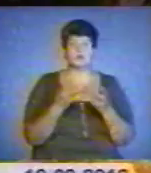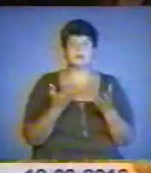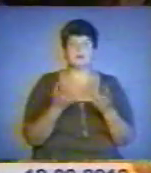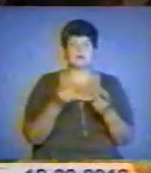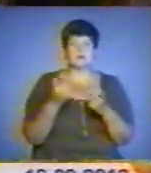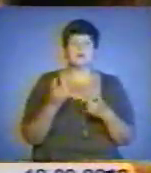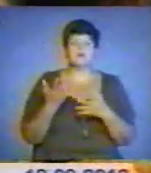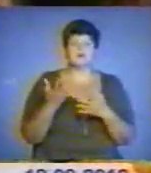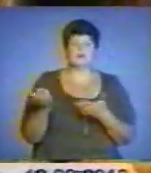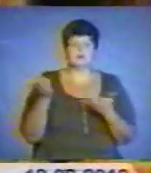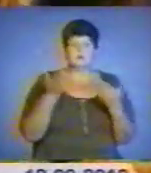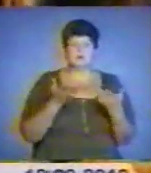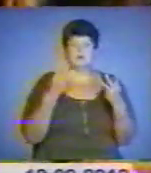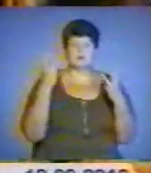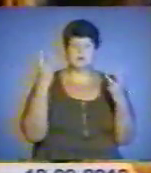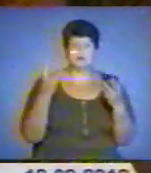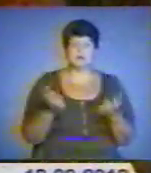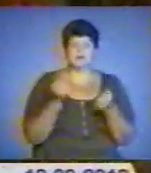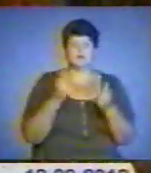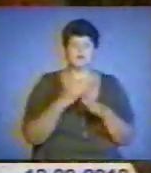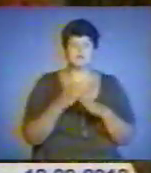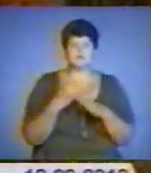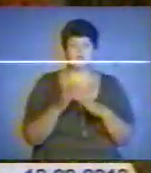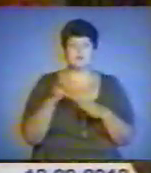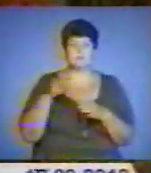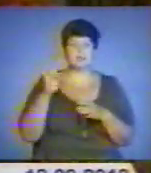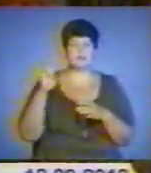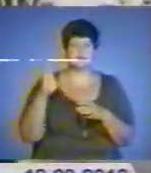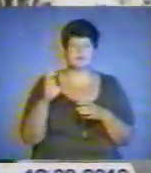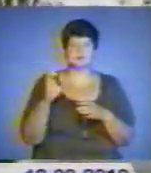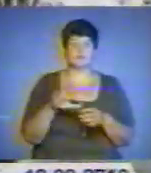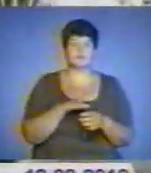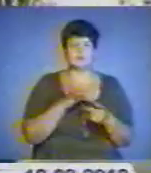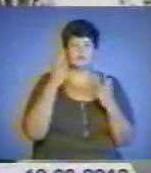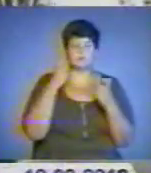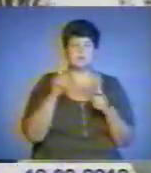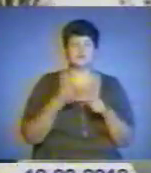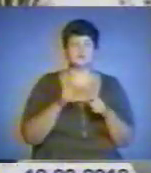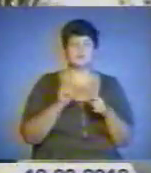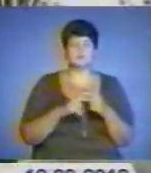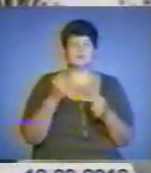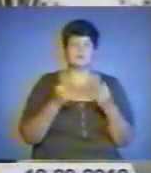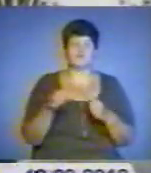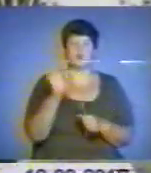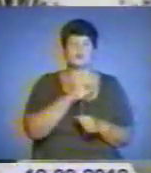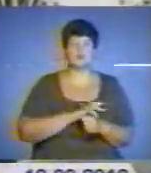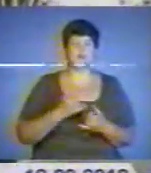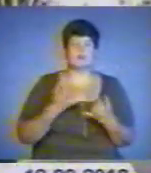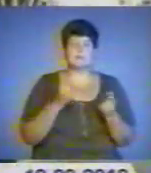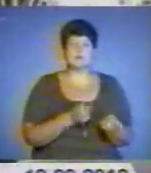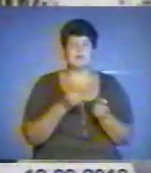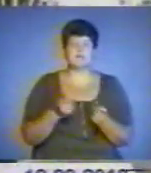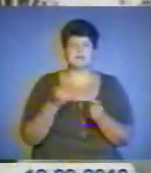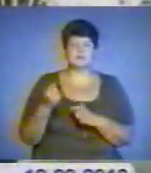черговий карул Державної пожежно-рятувальної частини управління МНС. Пройшла інформація, що даний автомобіль використовувався для перевезення